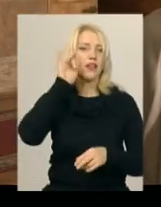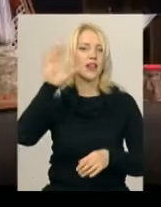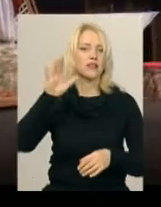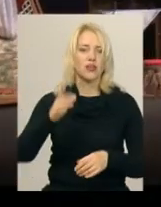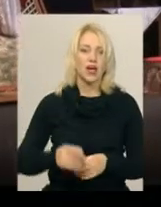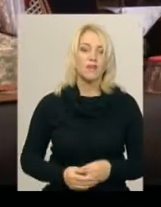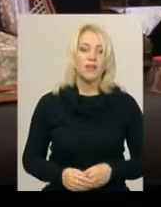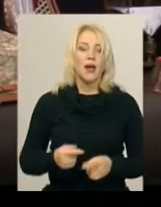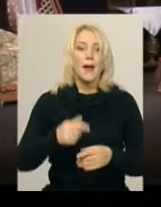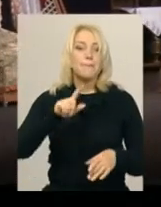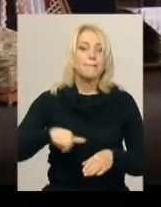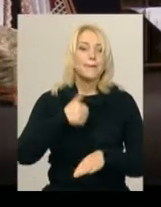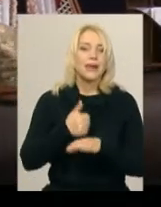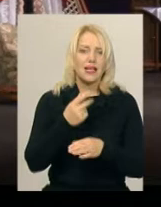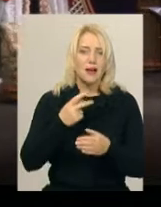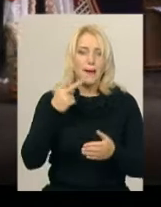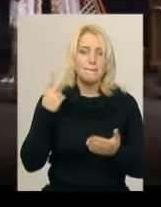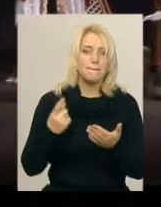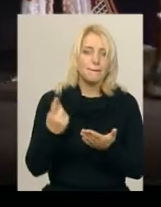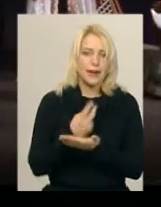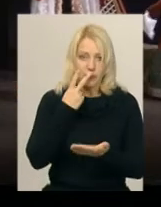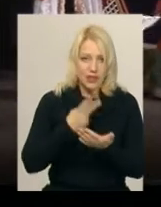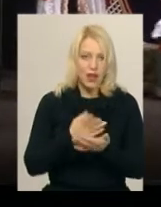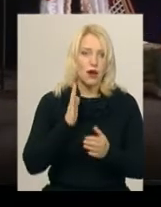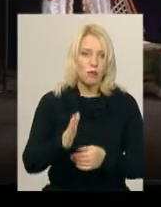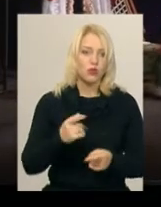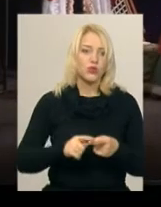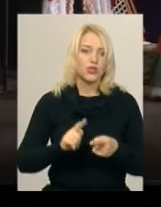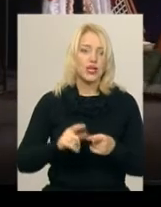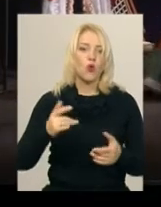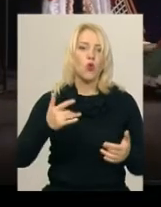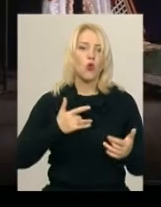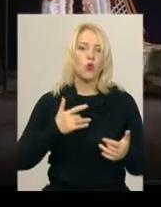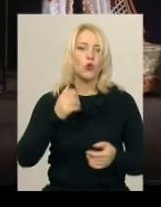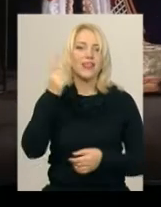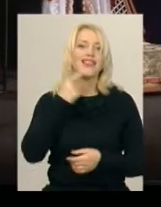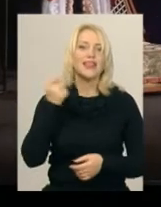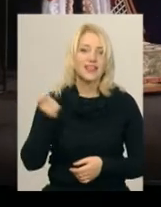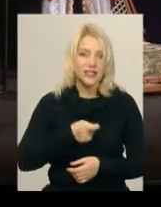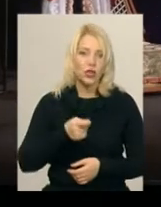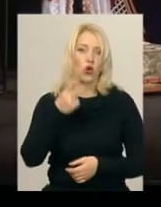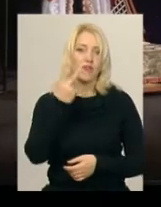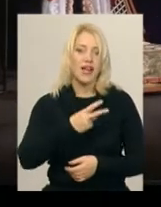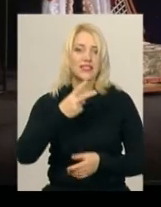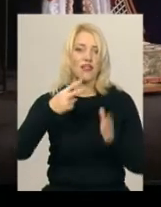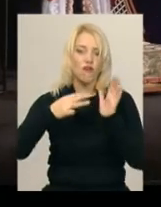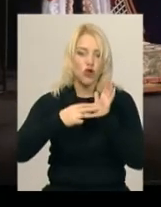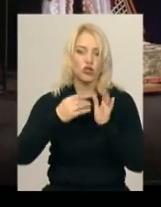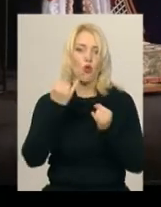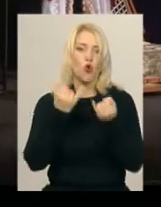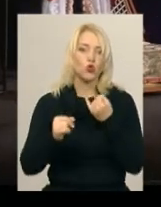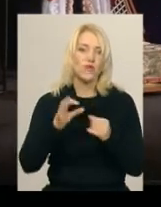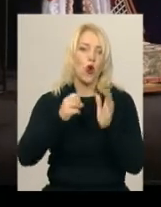драматургія. Прем'єра комедії Миколи Гоголя «Одруження» відбудеться у театрі імені Михайла Старицького у неділю, 28 жовтня о